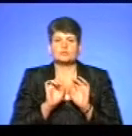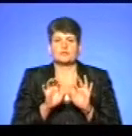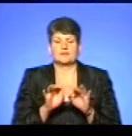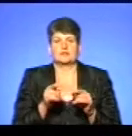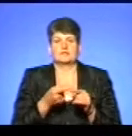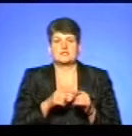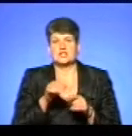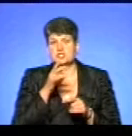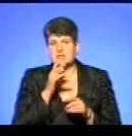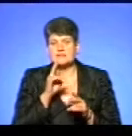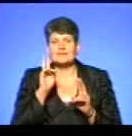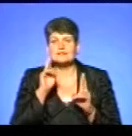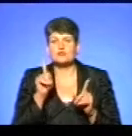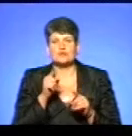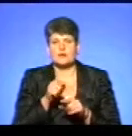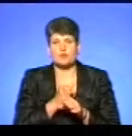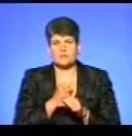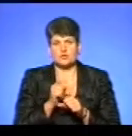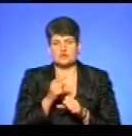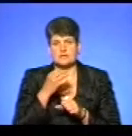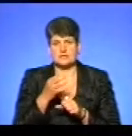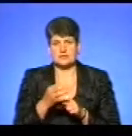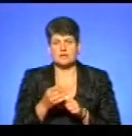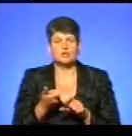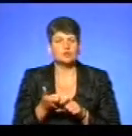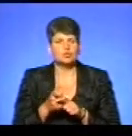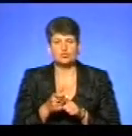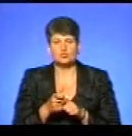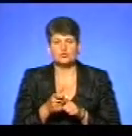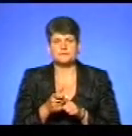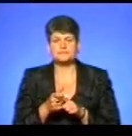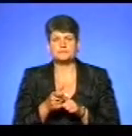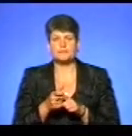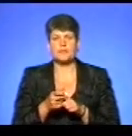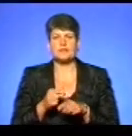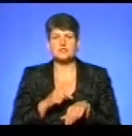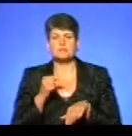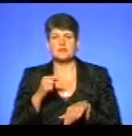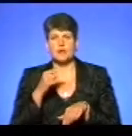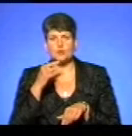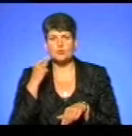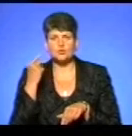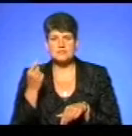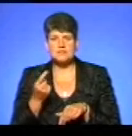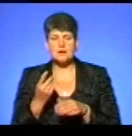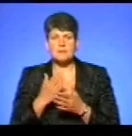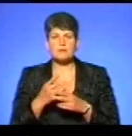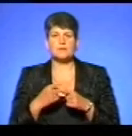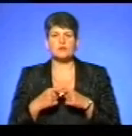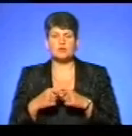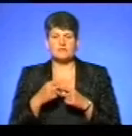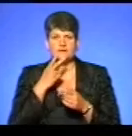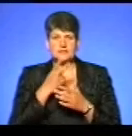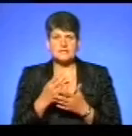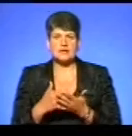я не знаю, що там робиться, ніхто не може сказати. Значить, дуже сильно поражена Росія, як я сказав, за вже не перший рік. Дуже малу інформацію ми маємо по Білорусі. Ви дивилися по